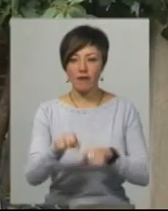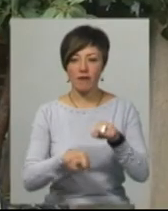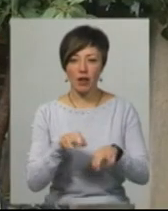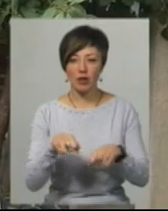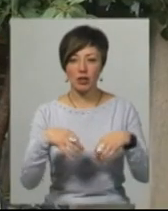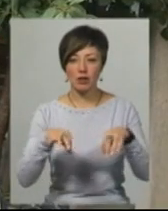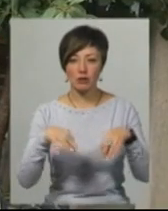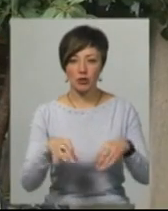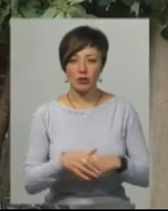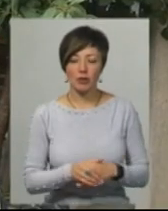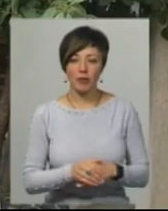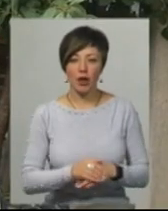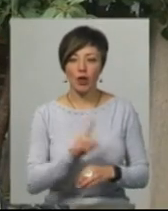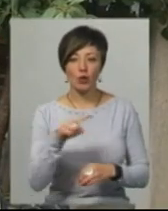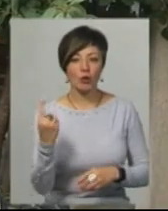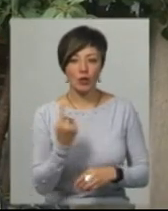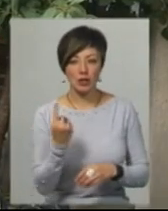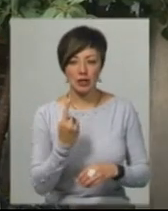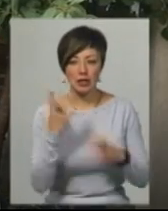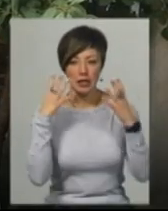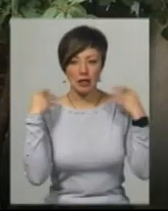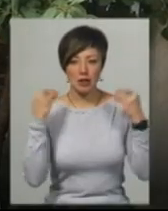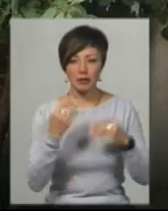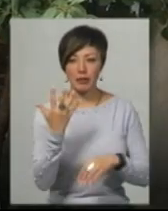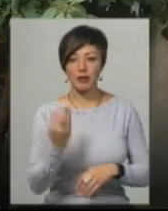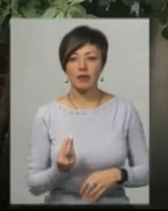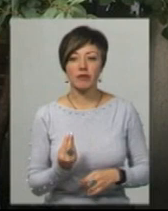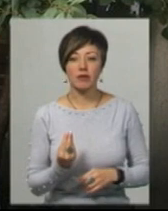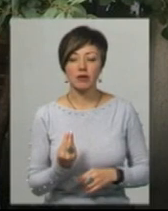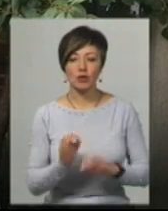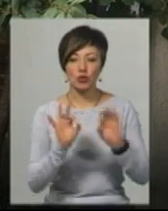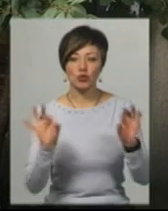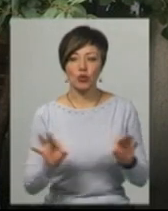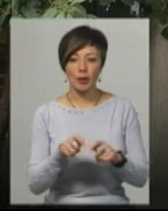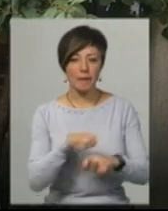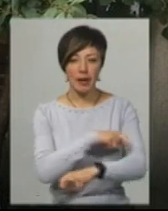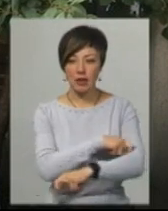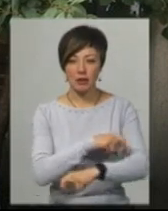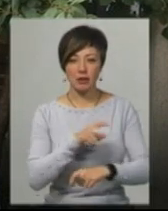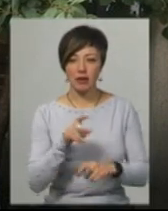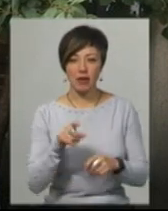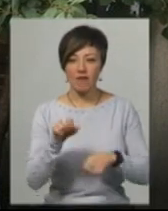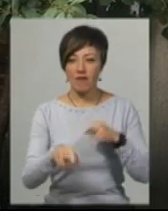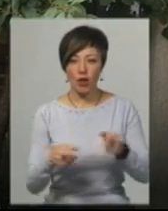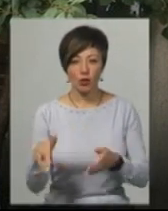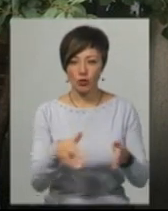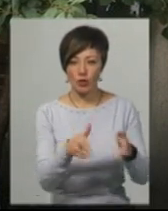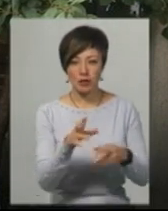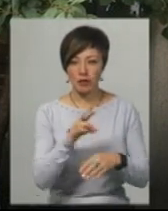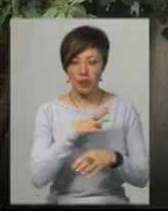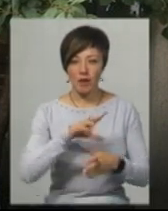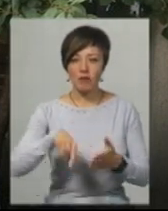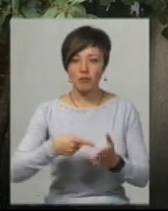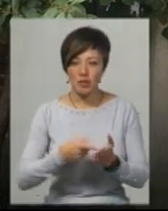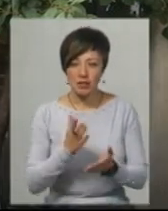Номер один – це на Нідерланди, де ми протягом п'яти днів на жоден метр не велодоріжки не виїхали. Тобто ми і в